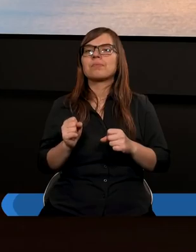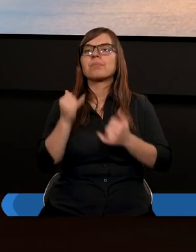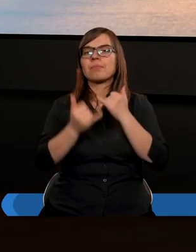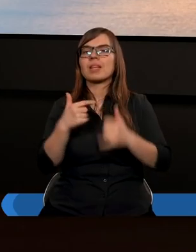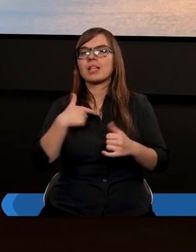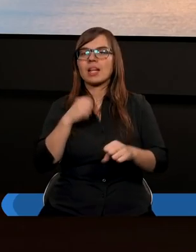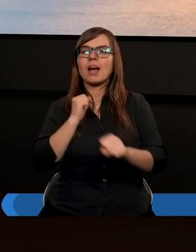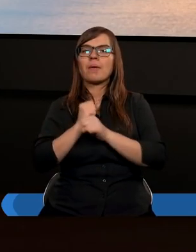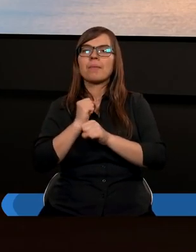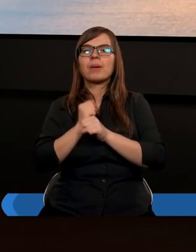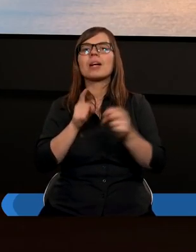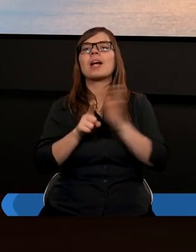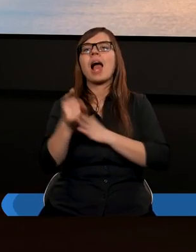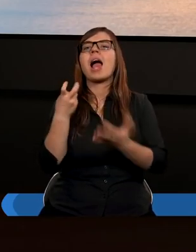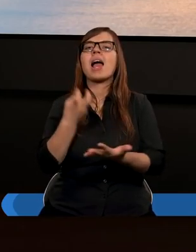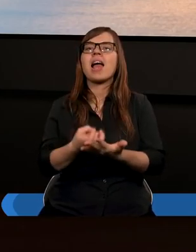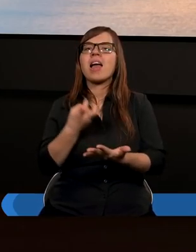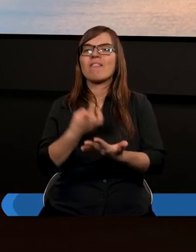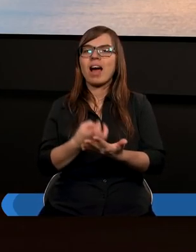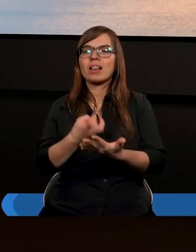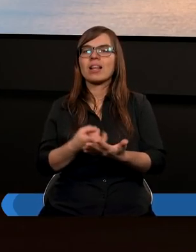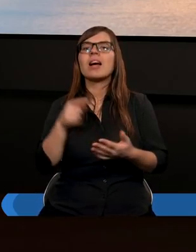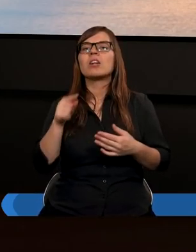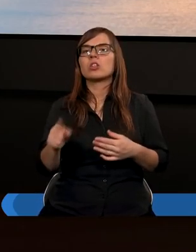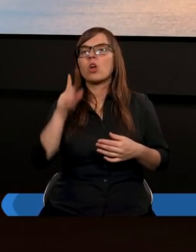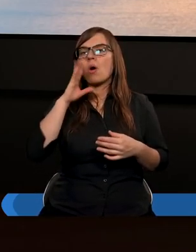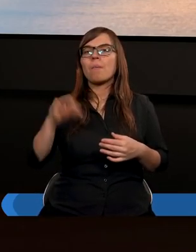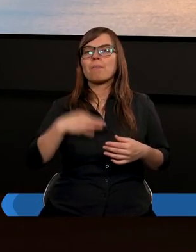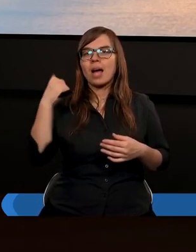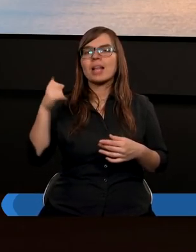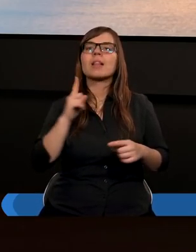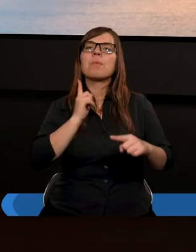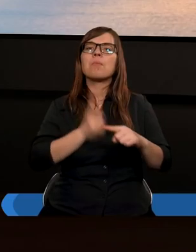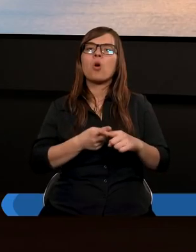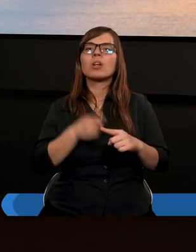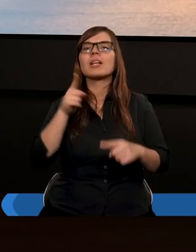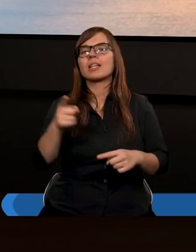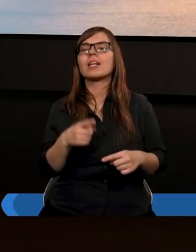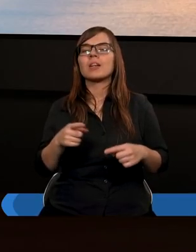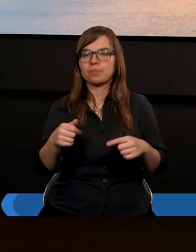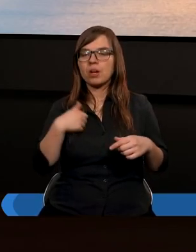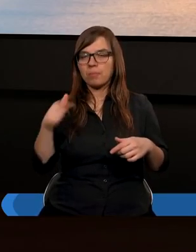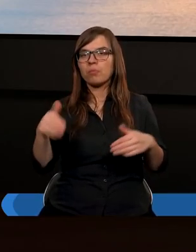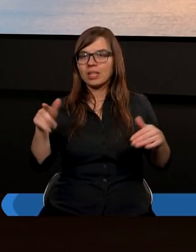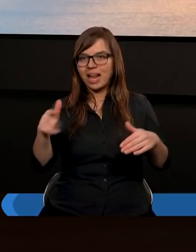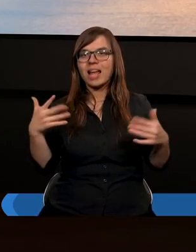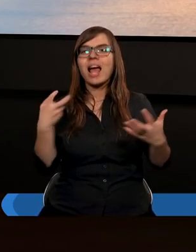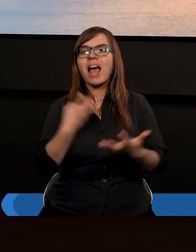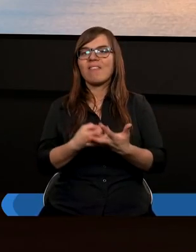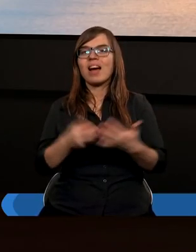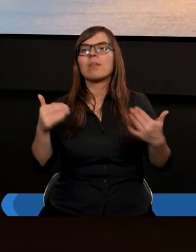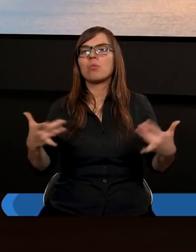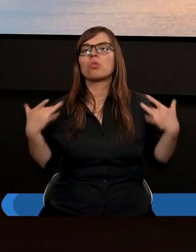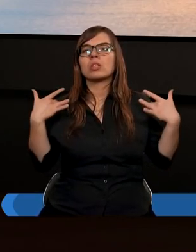ja pracuję dla Ewangelii, to Pan postanowił, żebym mógł z tej Ewangelii żyć.